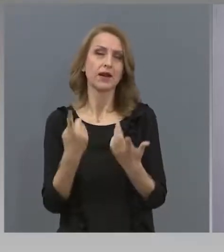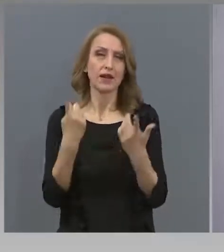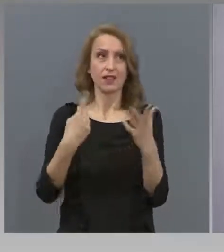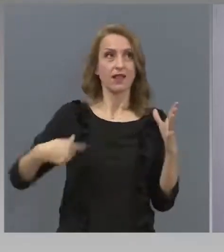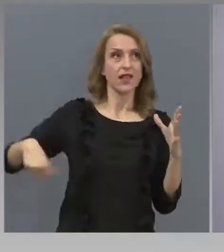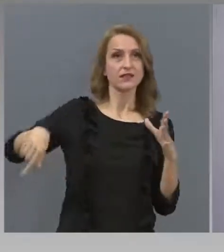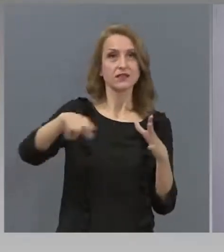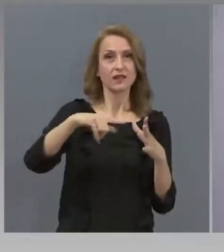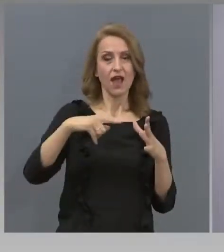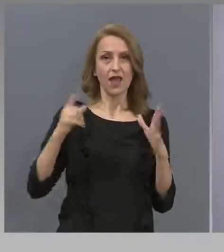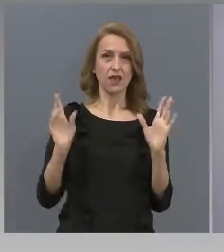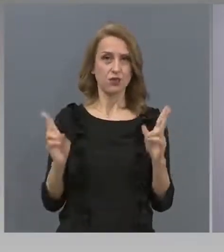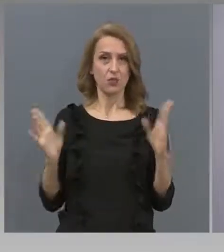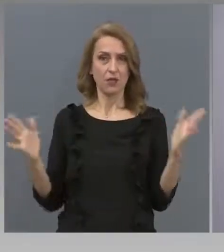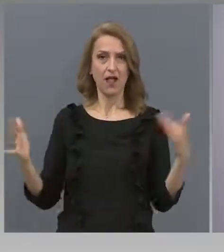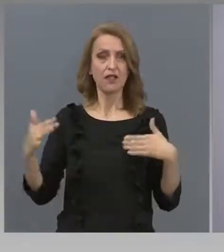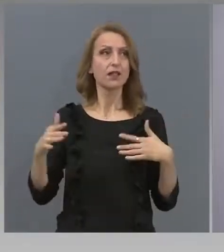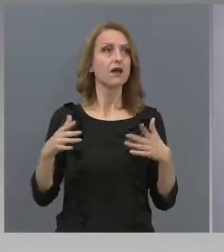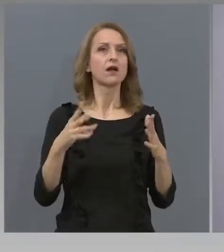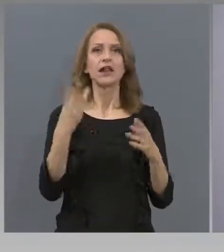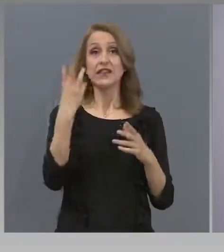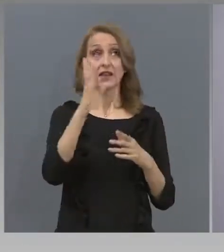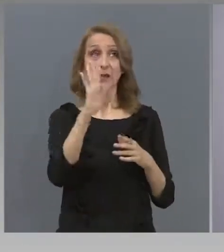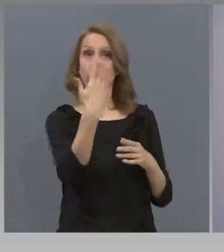три големи прозореца, десет деца.